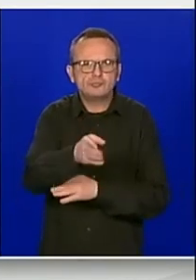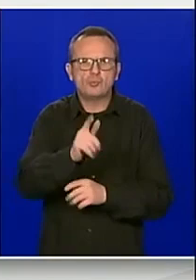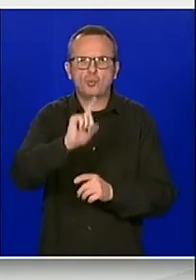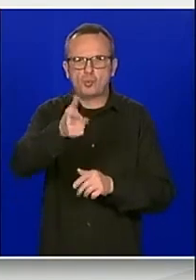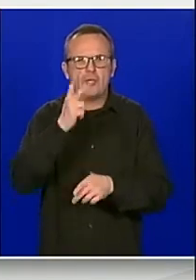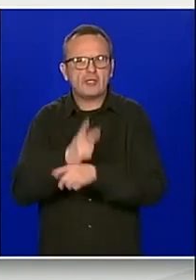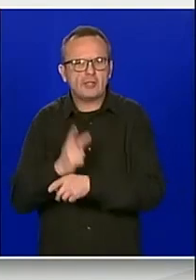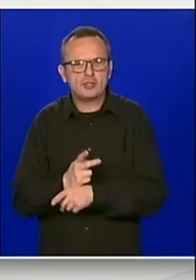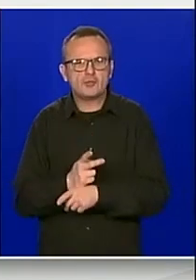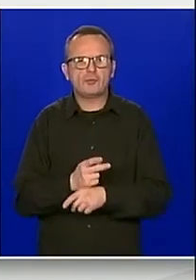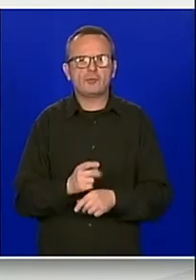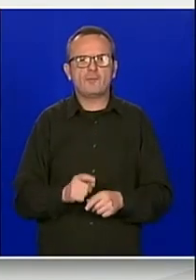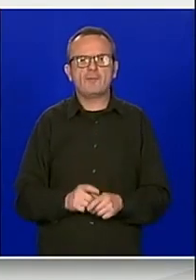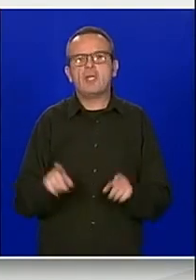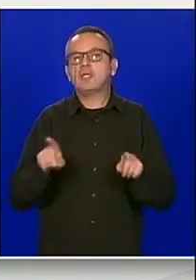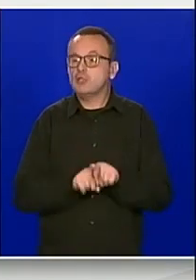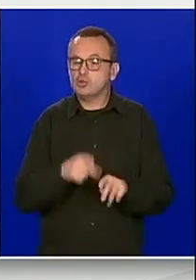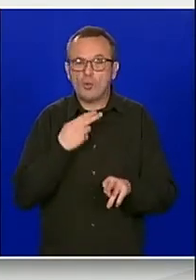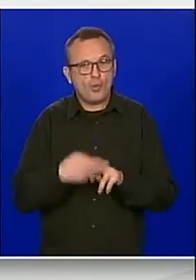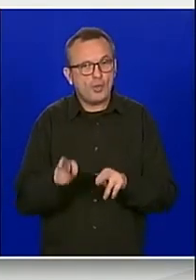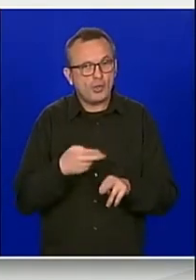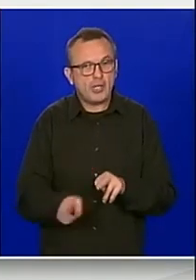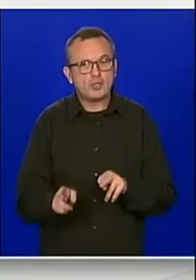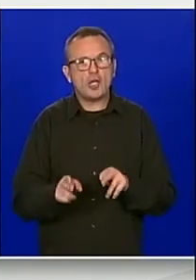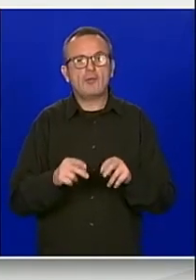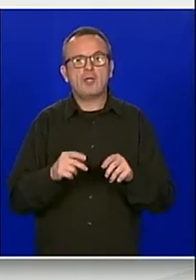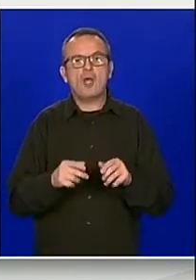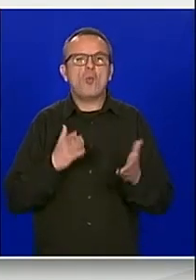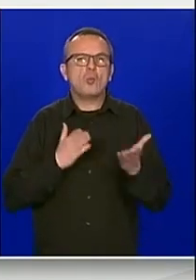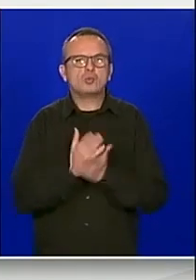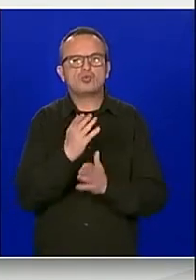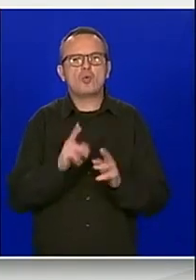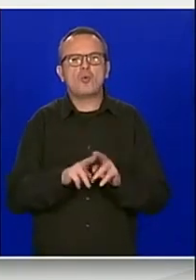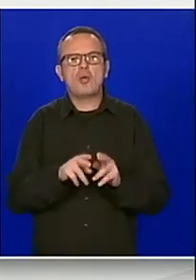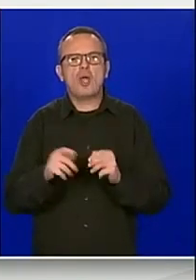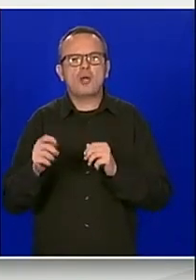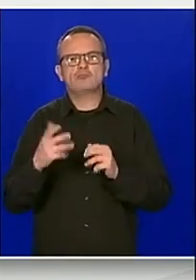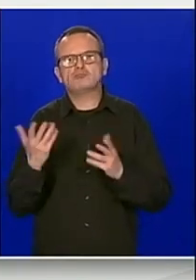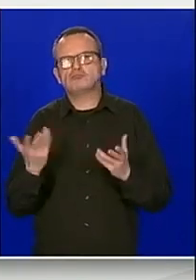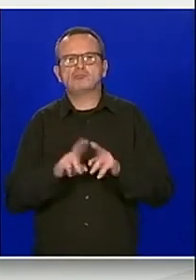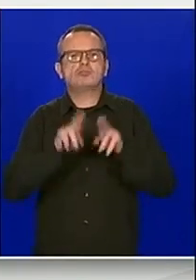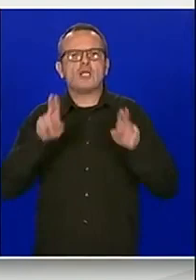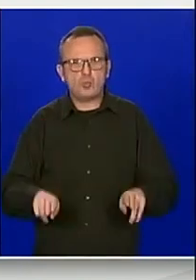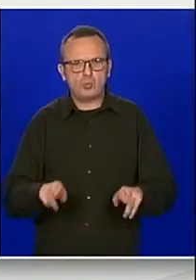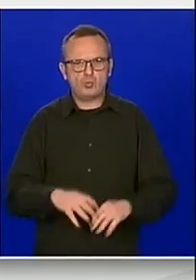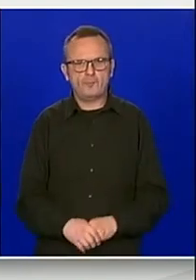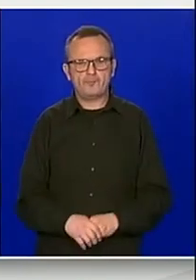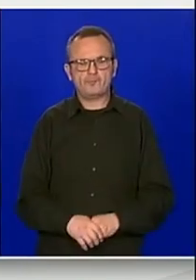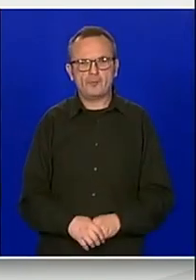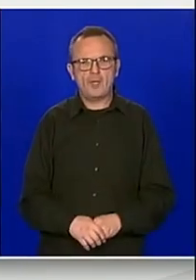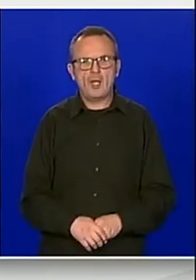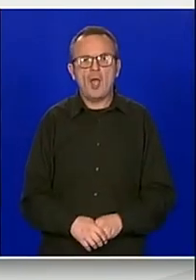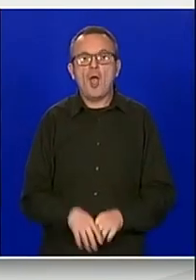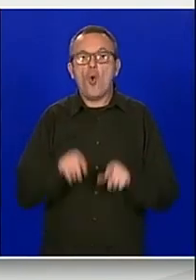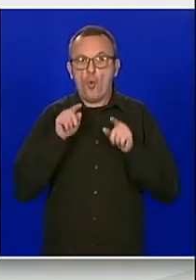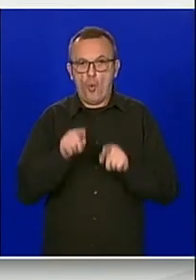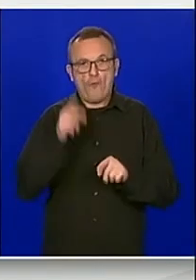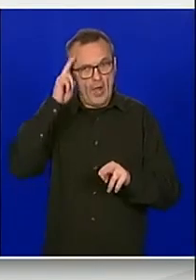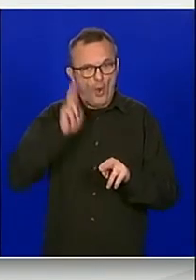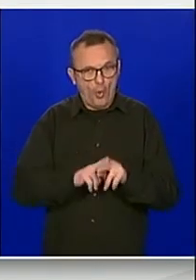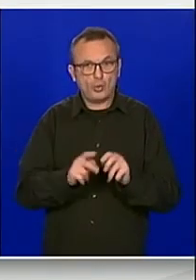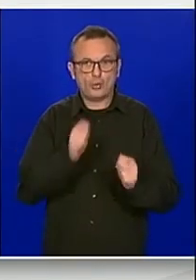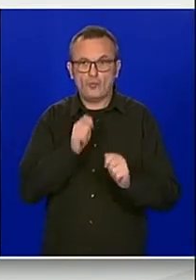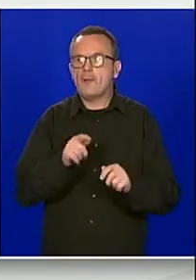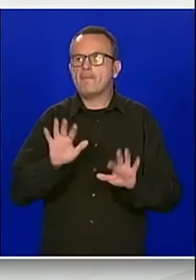pravu te rješavanje sporova za provedbu sporazuma. Napominjem kako ova odluka i sporazumi neće zahtjevati